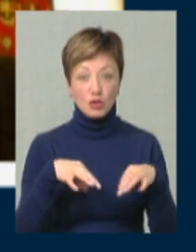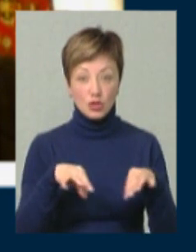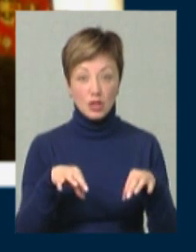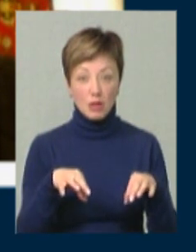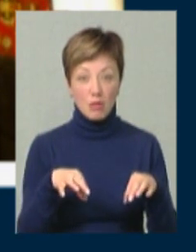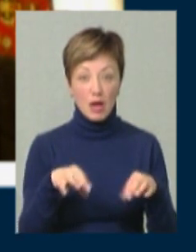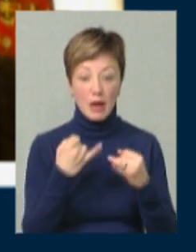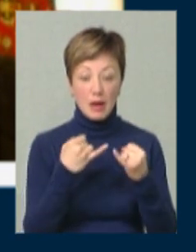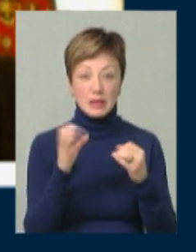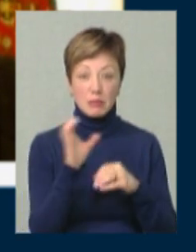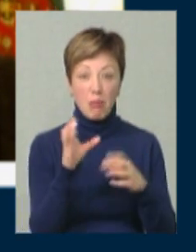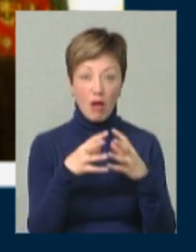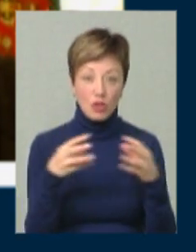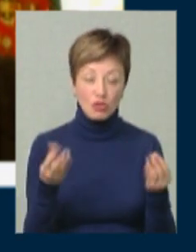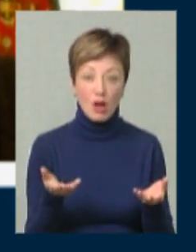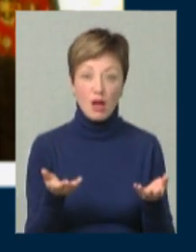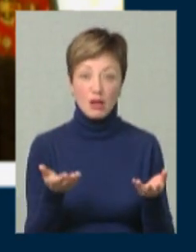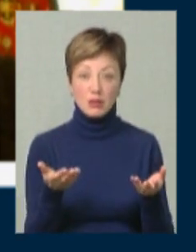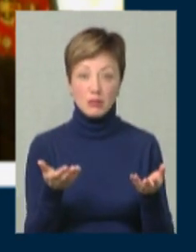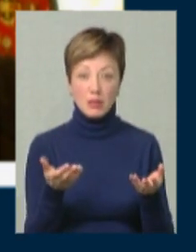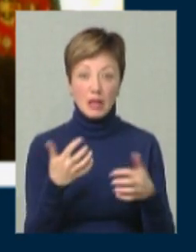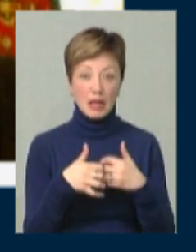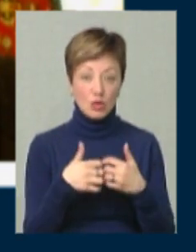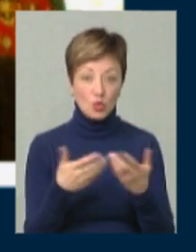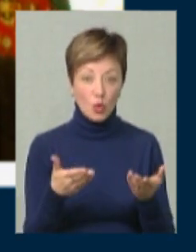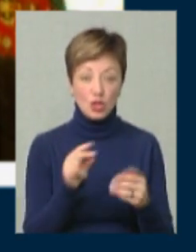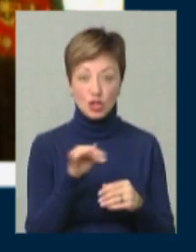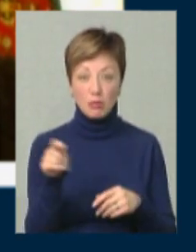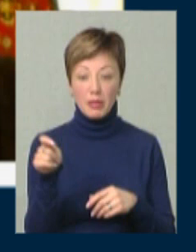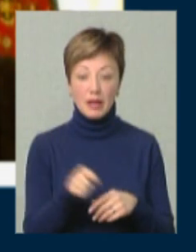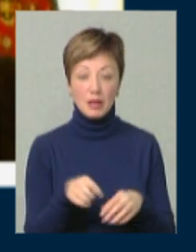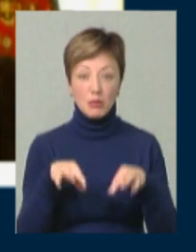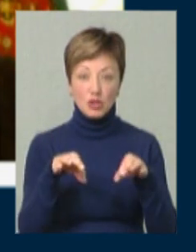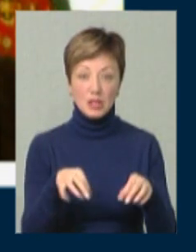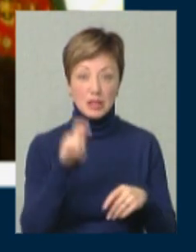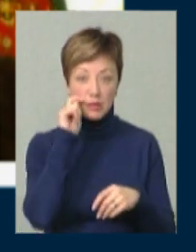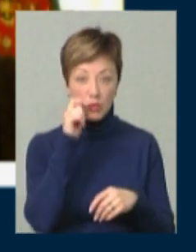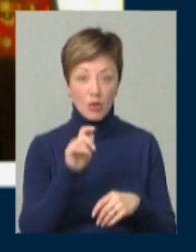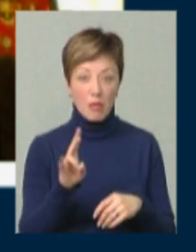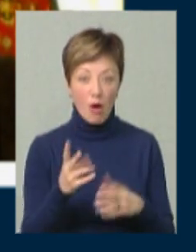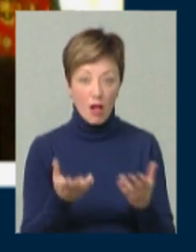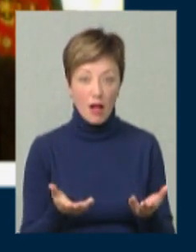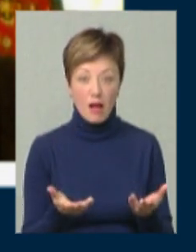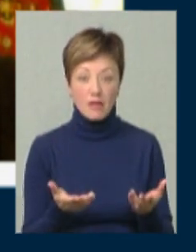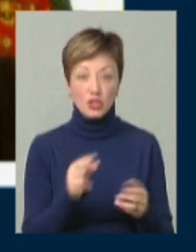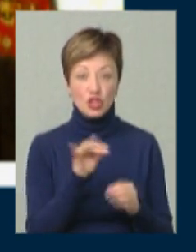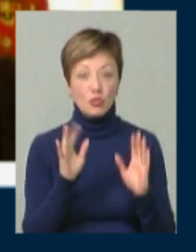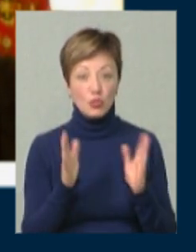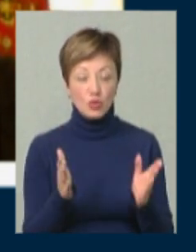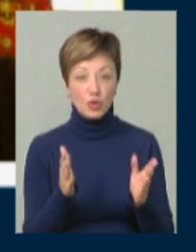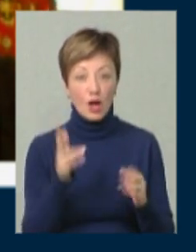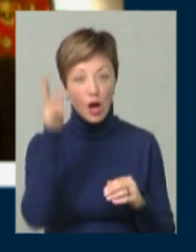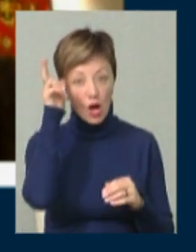баклажанами з Херсона, чи приїде машина з цибулею з Миколаєва, чи буде